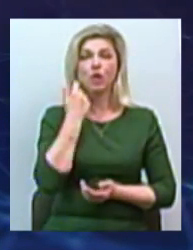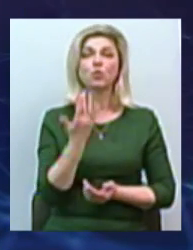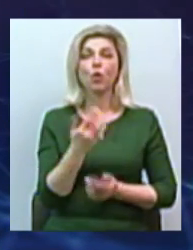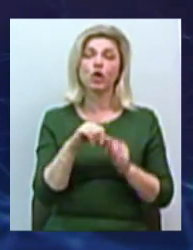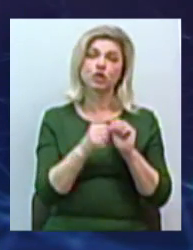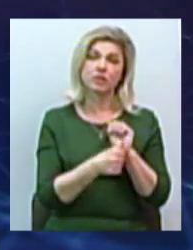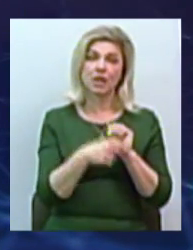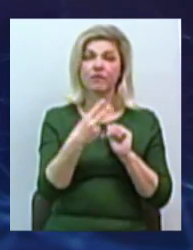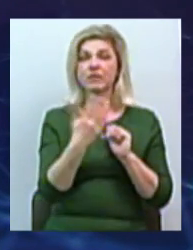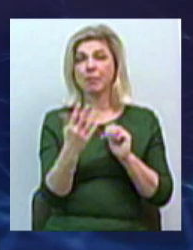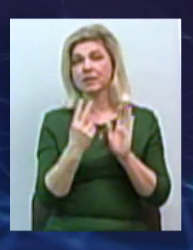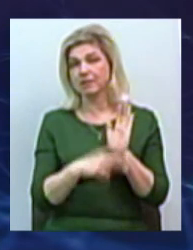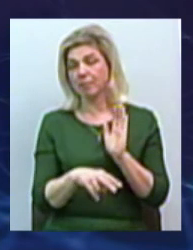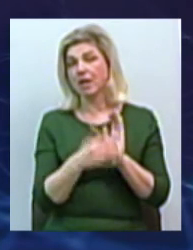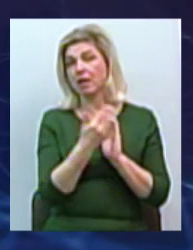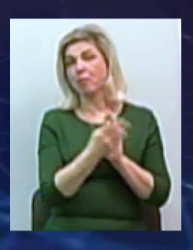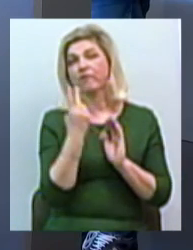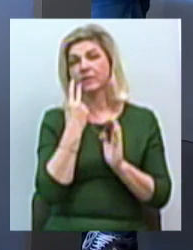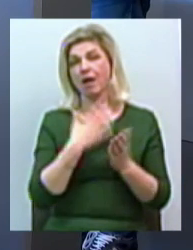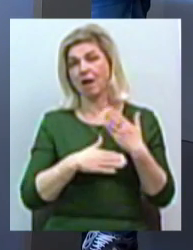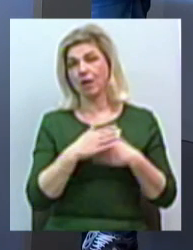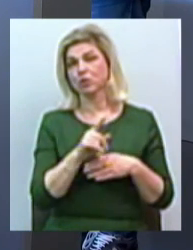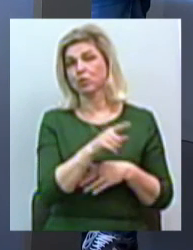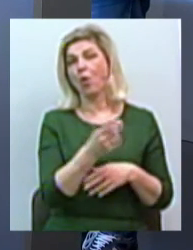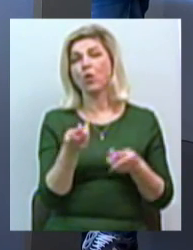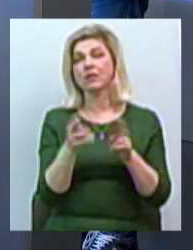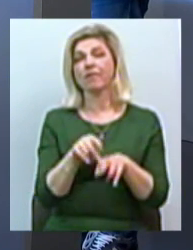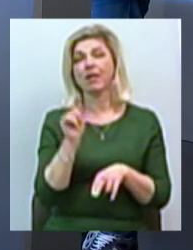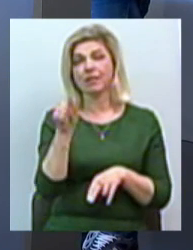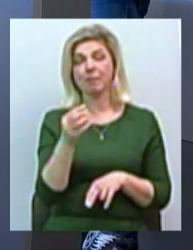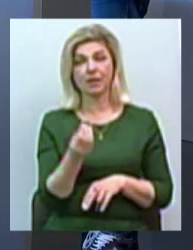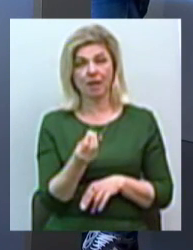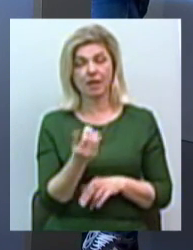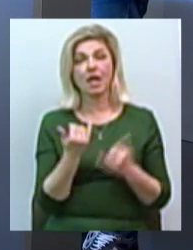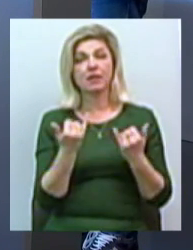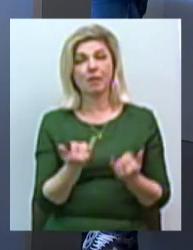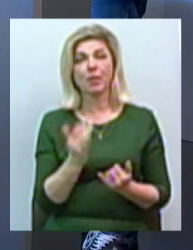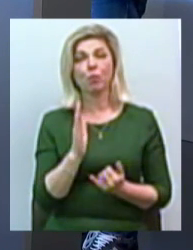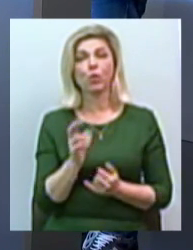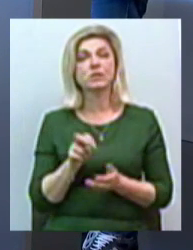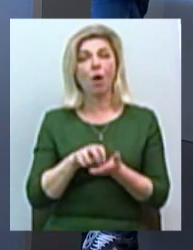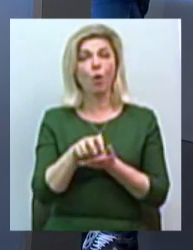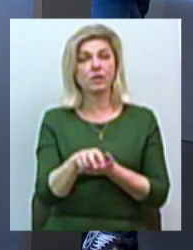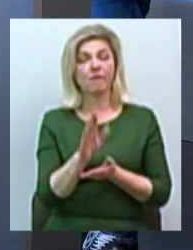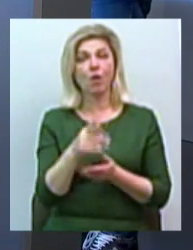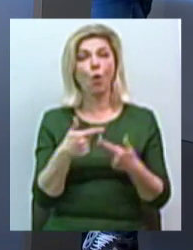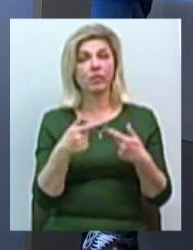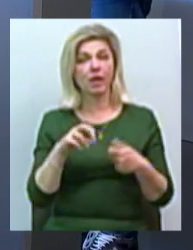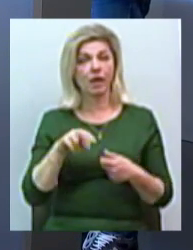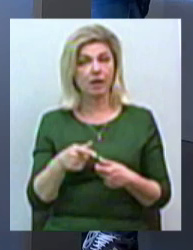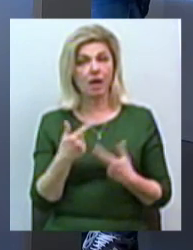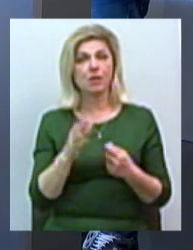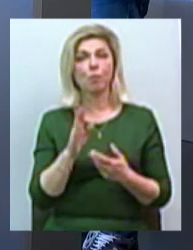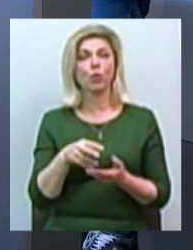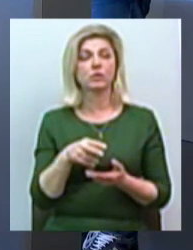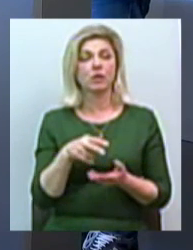или 70 лет, йому завжди були раді, що він вставлял там діньки. Тепер він буде заходити в отель, де буде